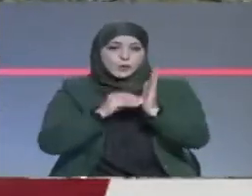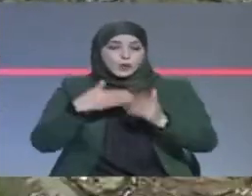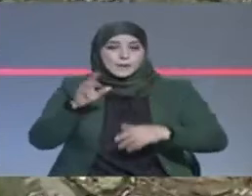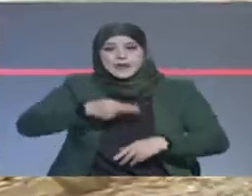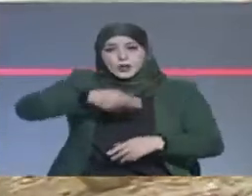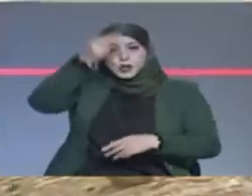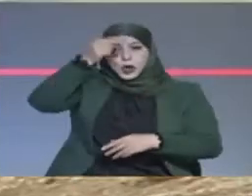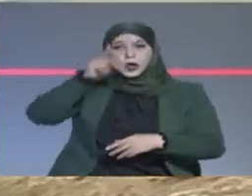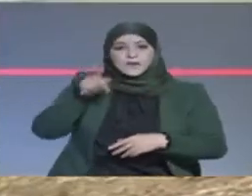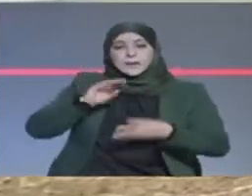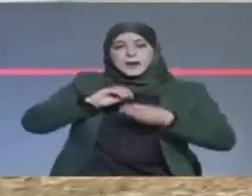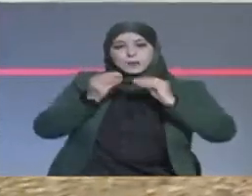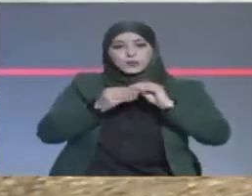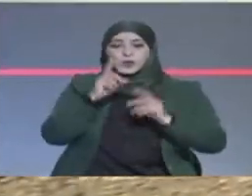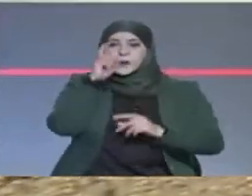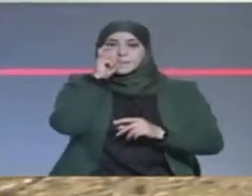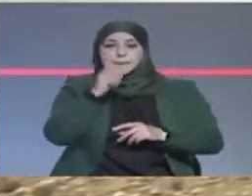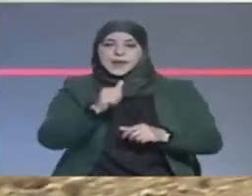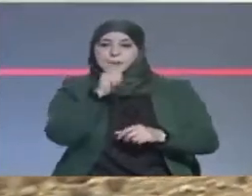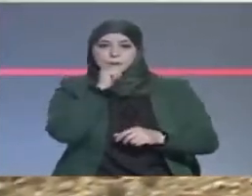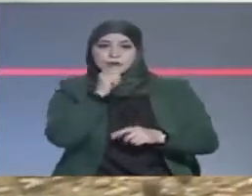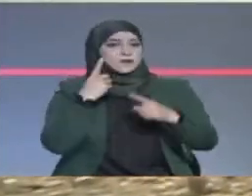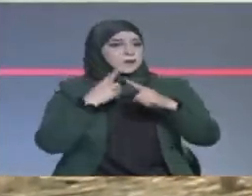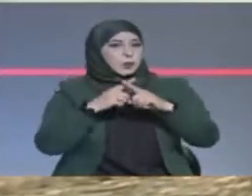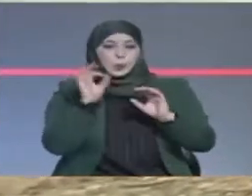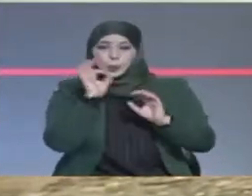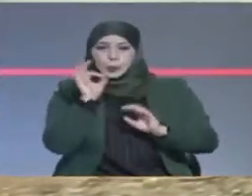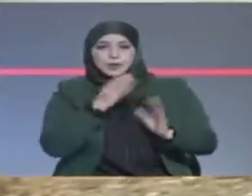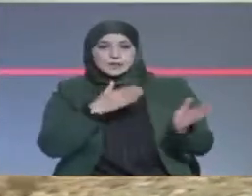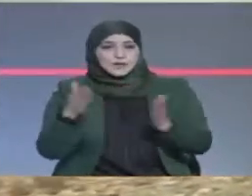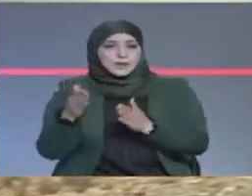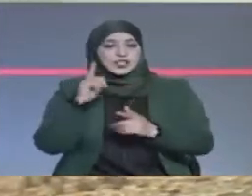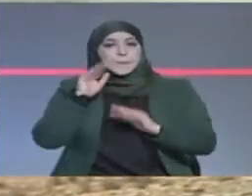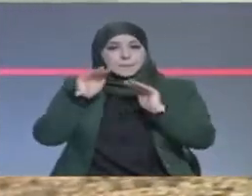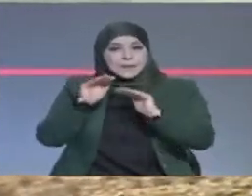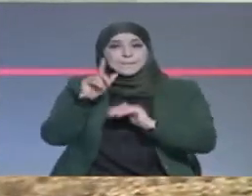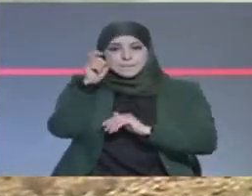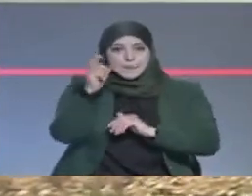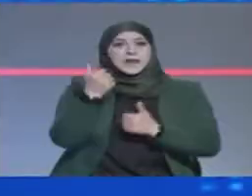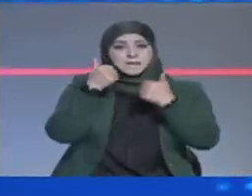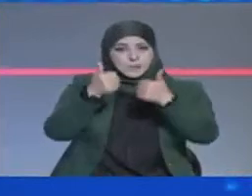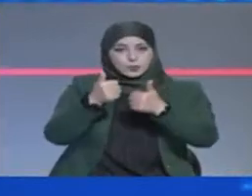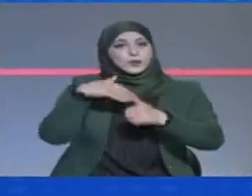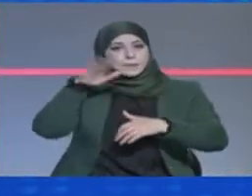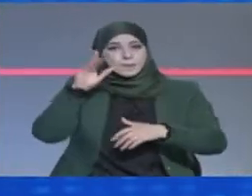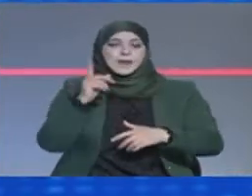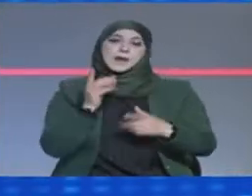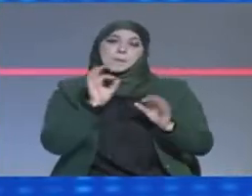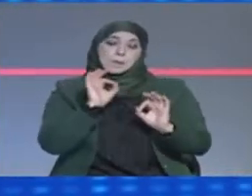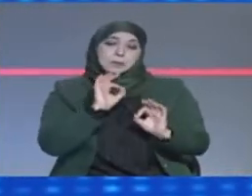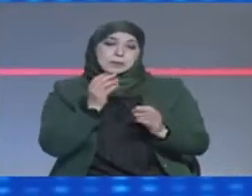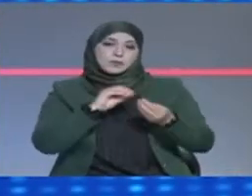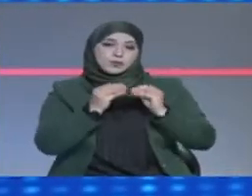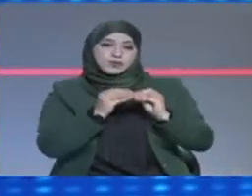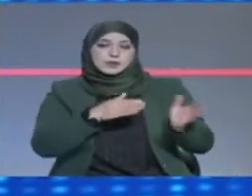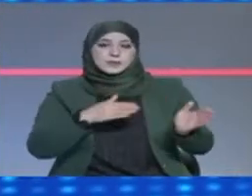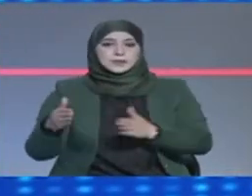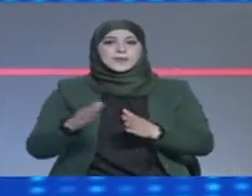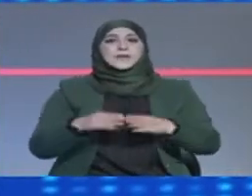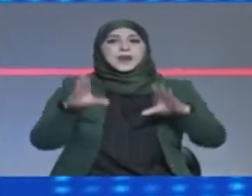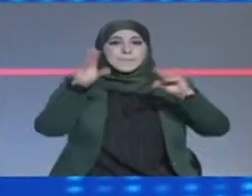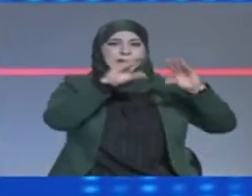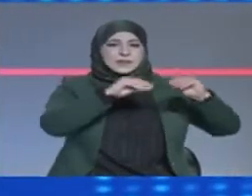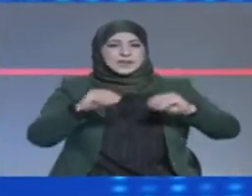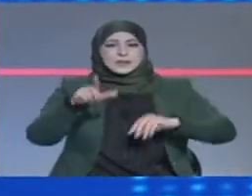غياب الماء الصالح لشراب رغم ما تزخر به هذه المناطق من ثروات مائية صيانة المناطق الرطبة في